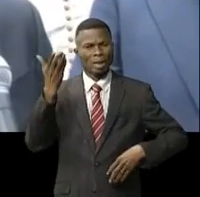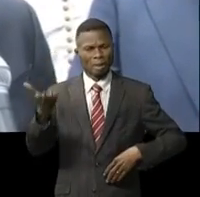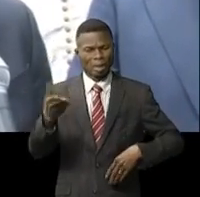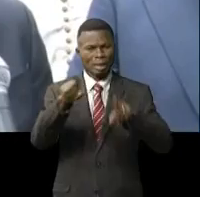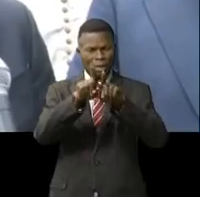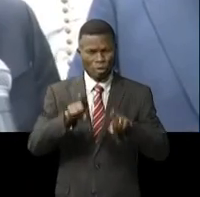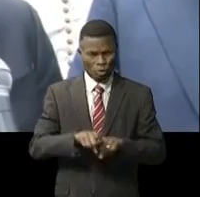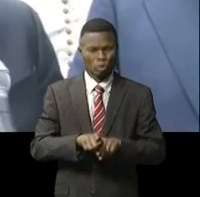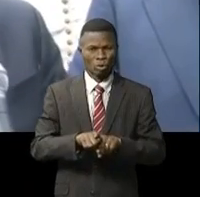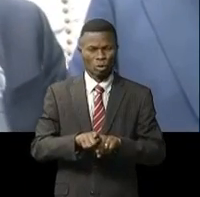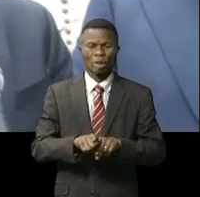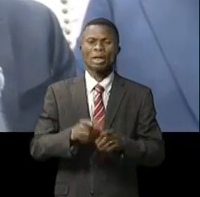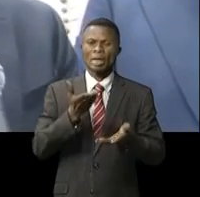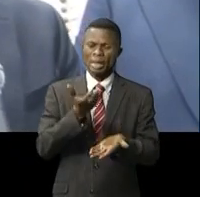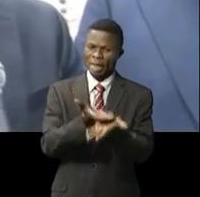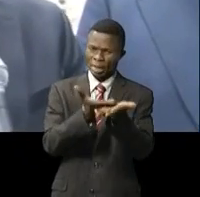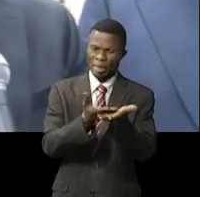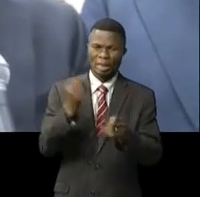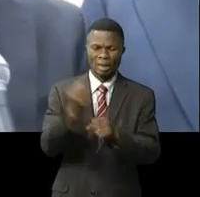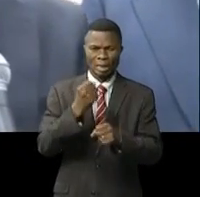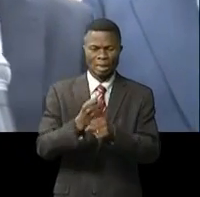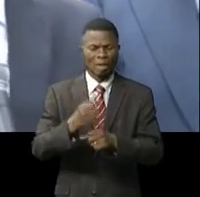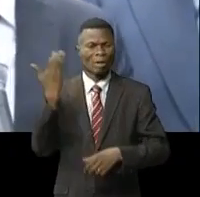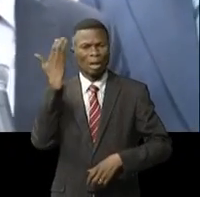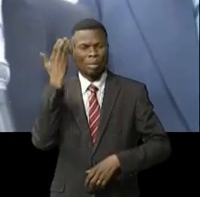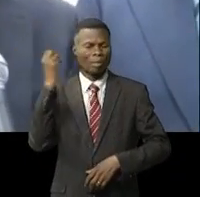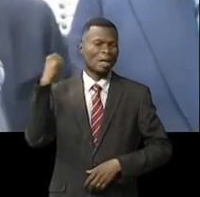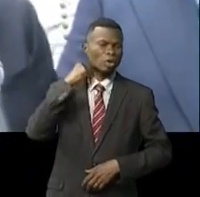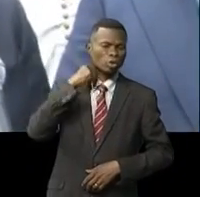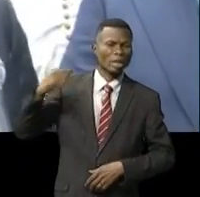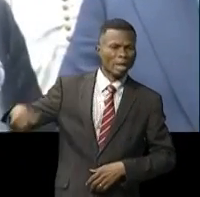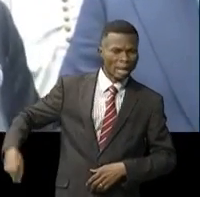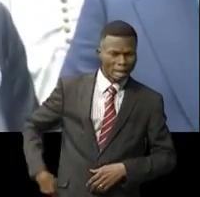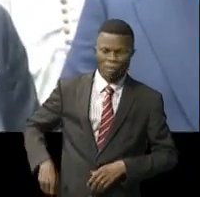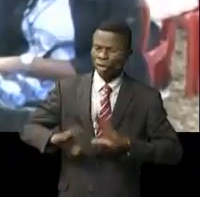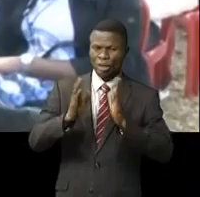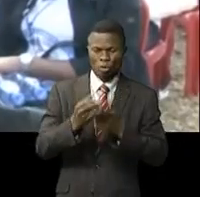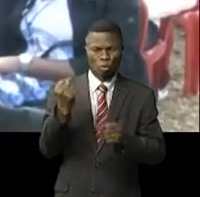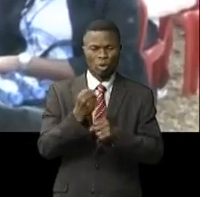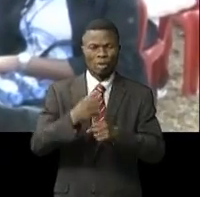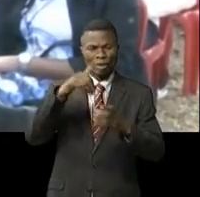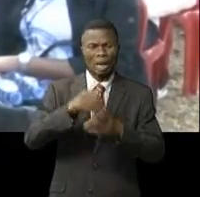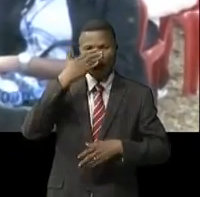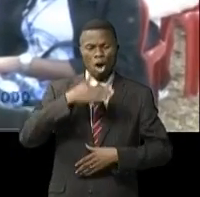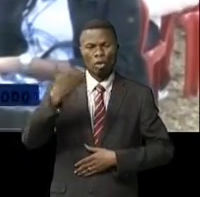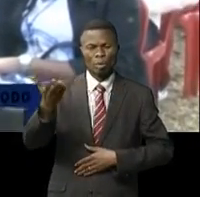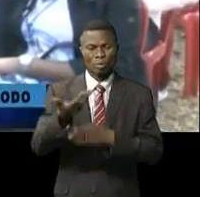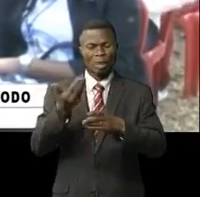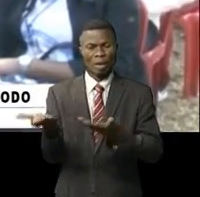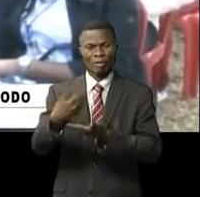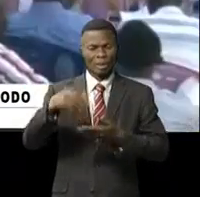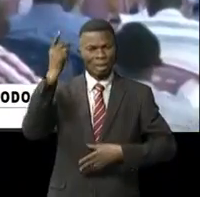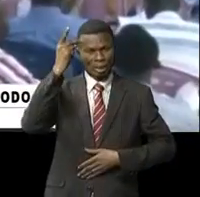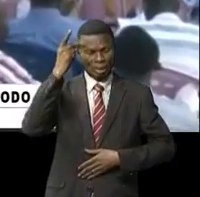en même temps, améliorer les conditions de travail de médecins, des infirmiers et tous les personnels médicaux. Avant de réganer Kinshasa,